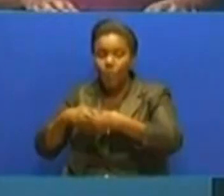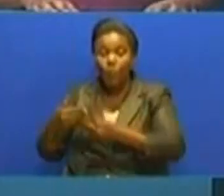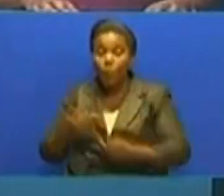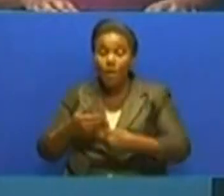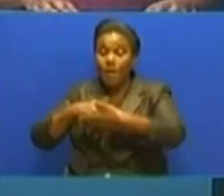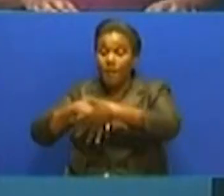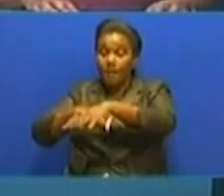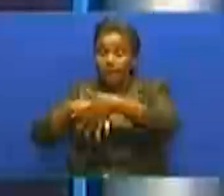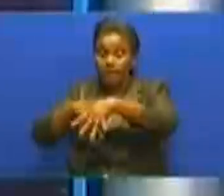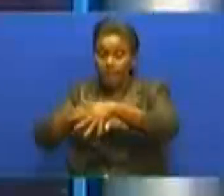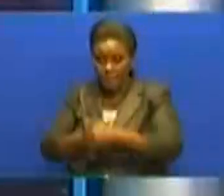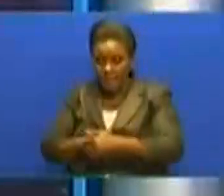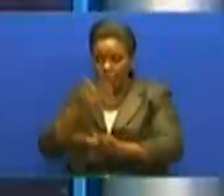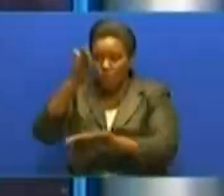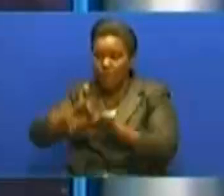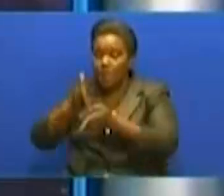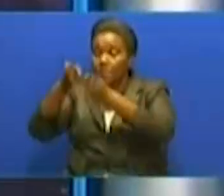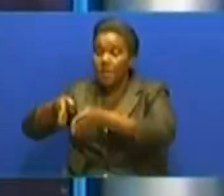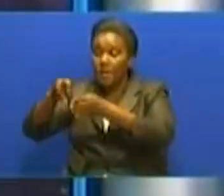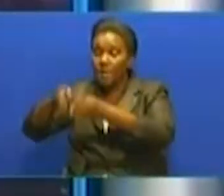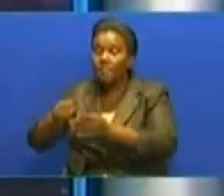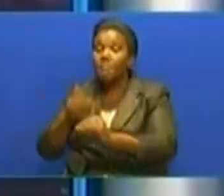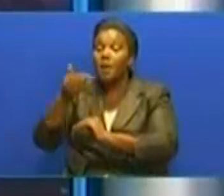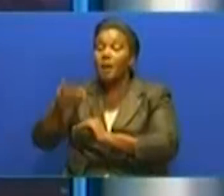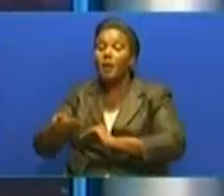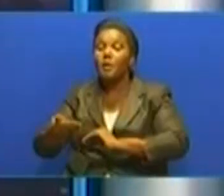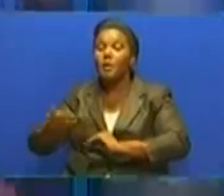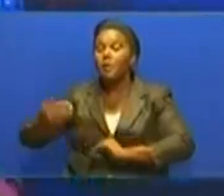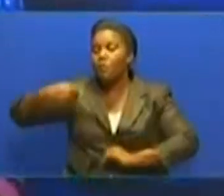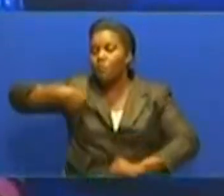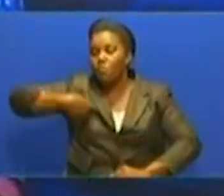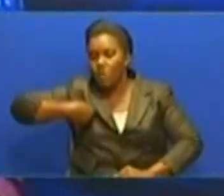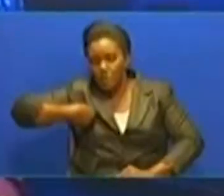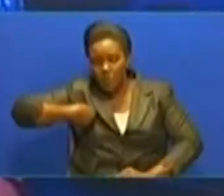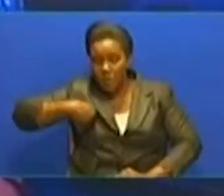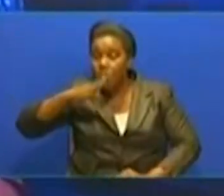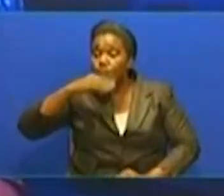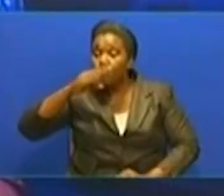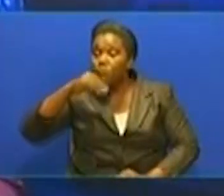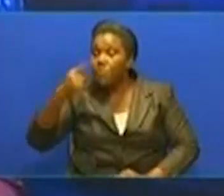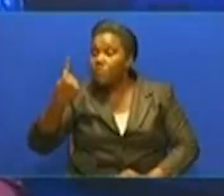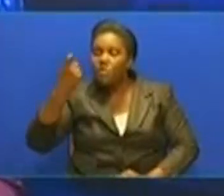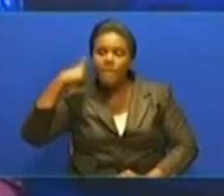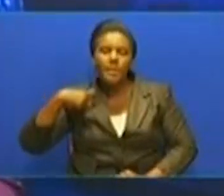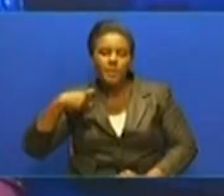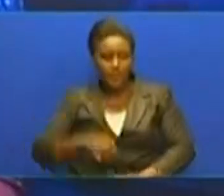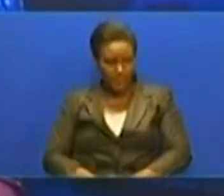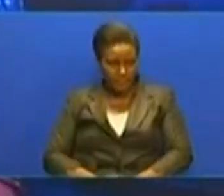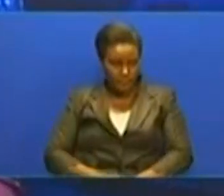na wanarakati wa haki za watoto, baada ya kuozua kimila kwa mwanaume moja wa jami ya masai.